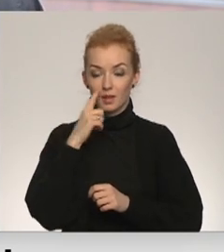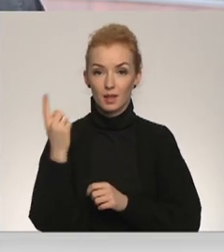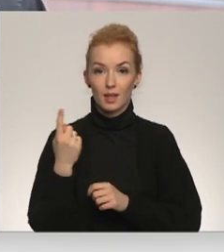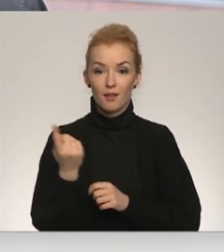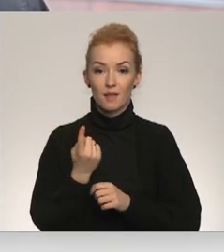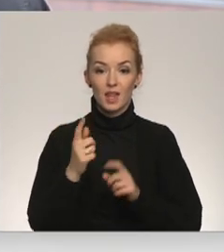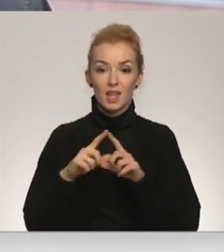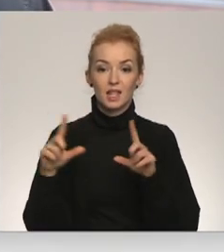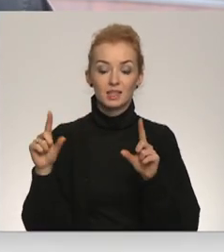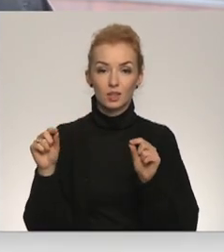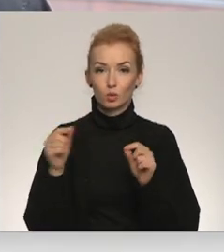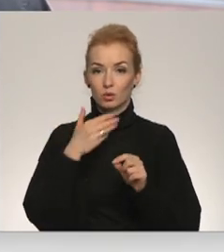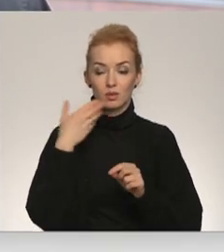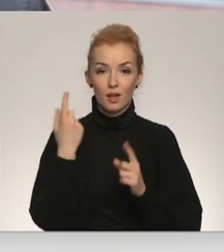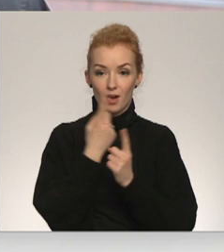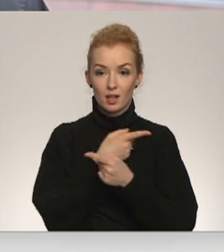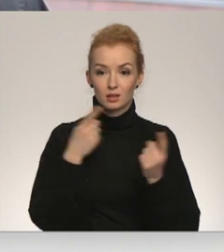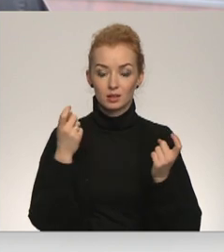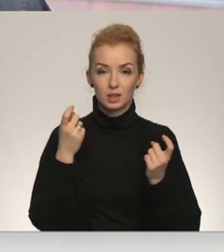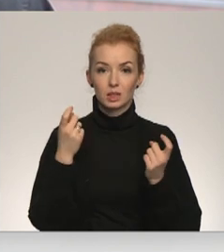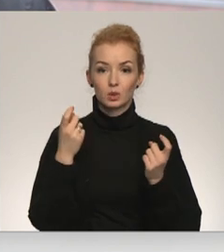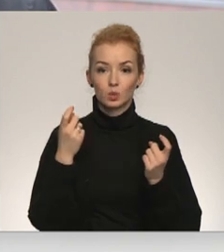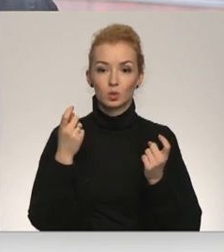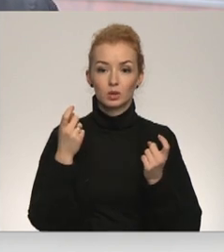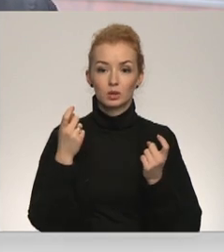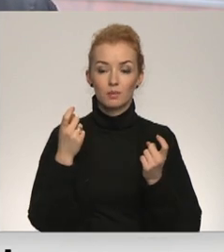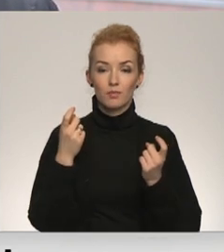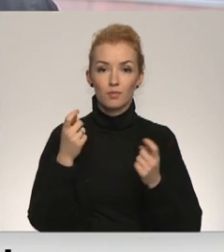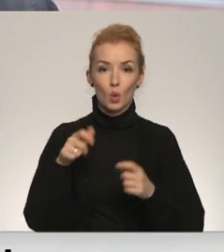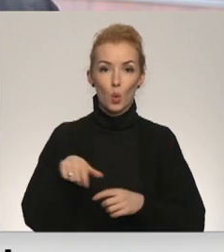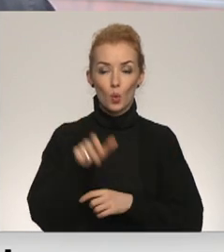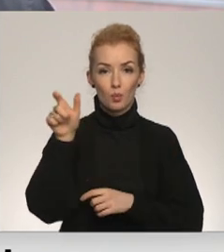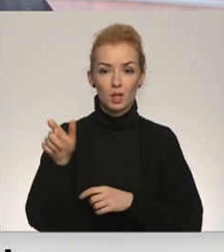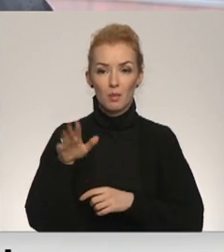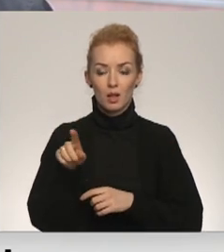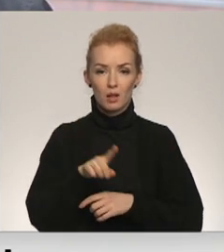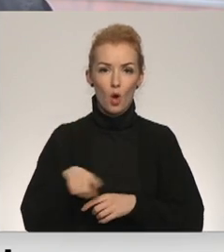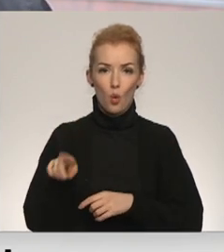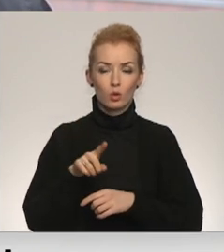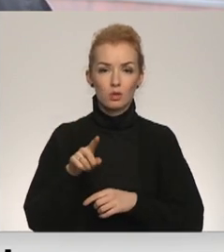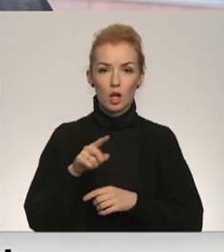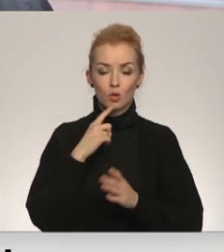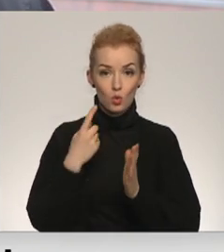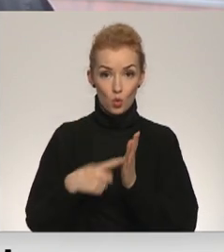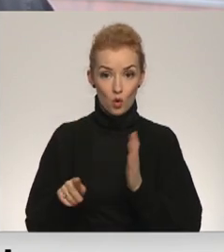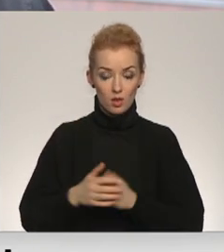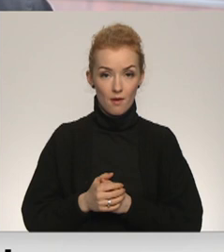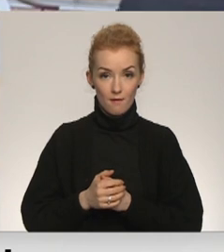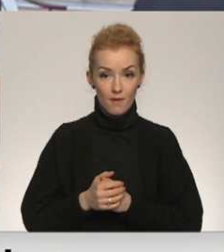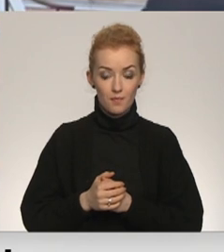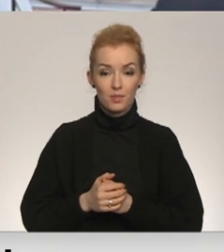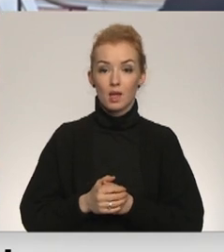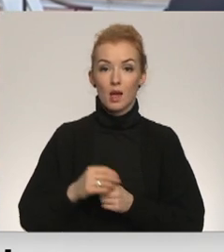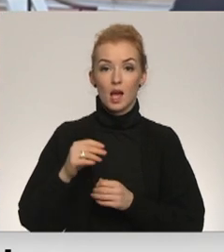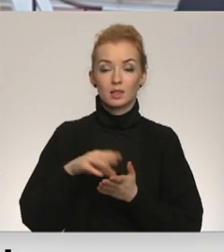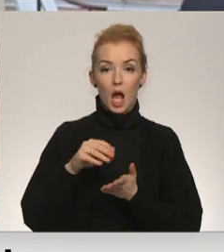Neviena institūcija nav atzinusi upīti par tautas nodevēju. Bījušais skrīveru nodamērs Andris Zālītis